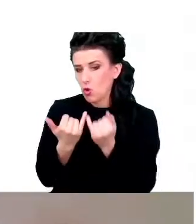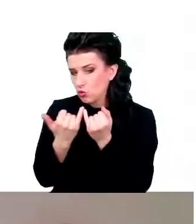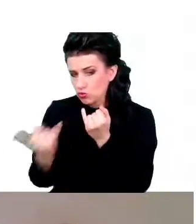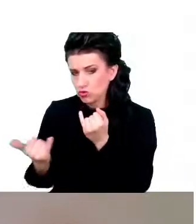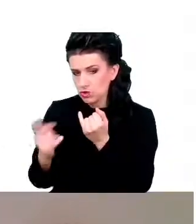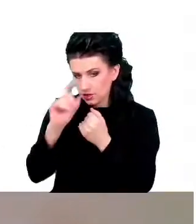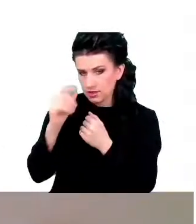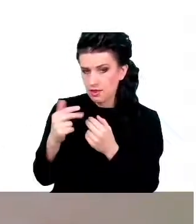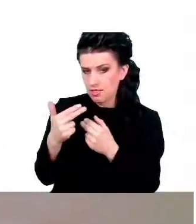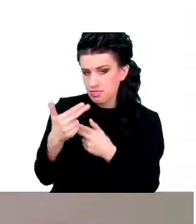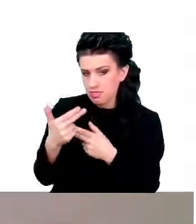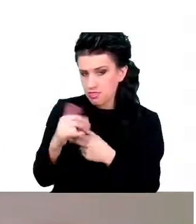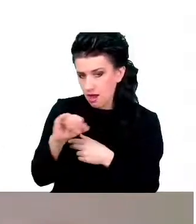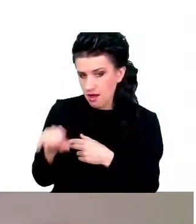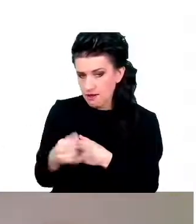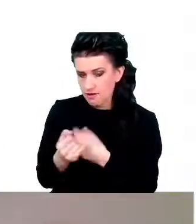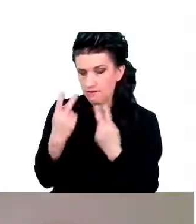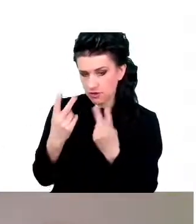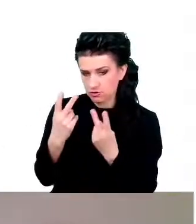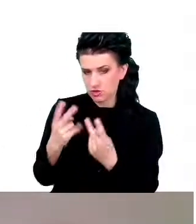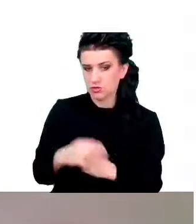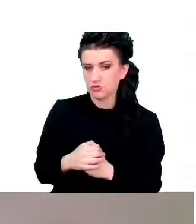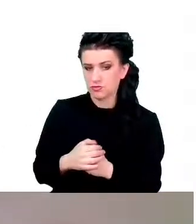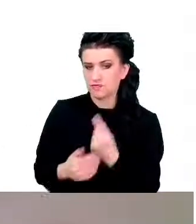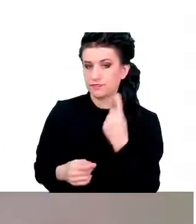Jednym z elementów,